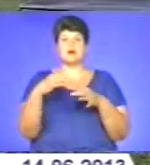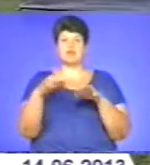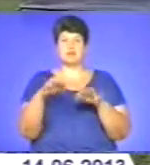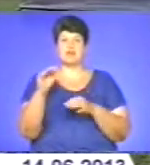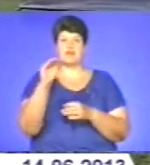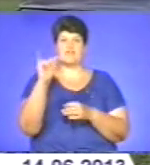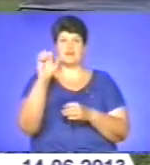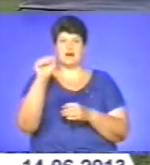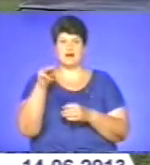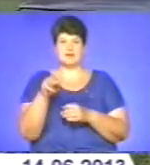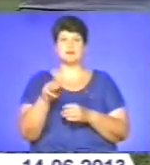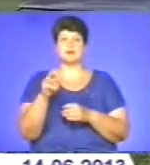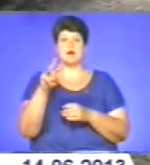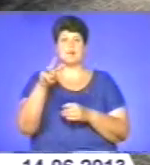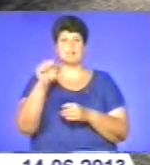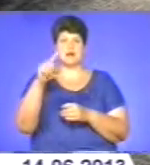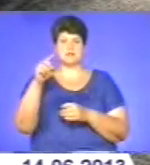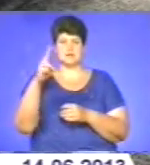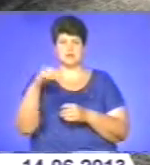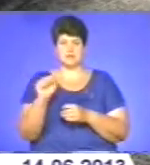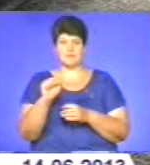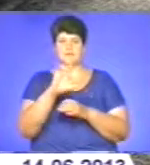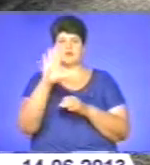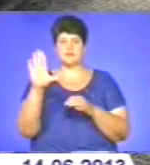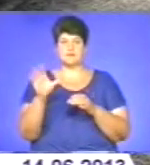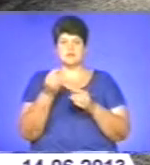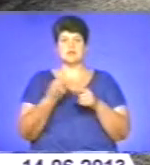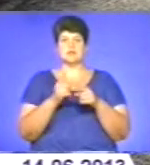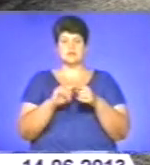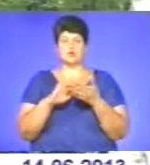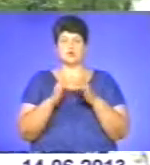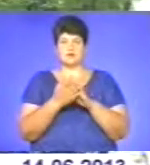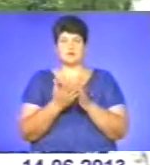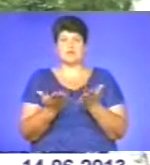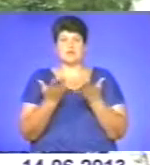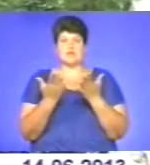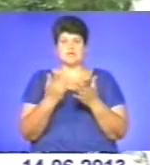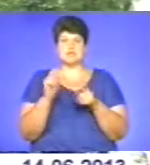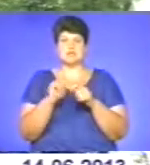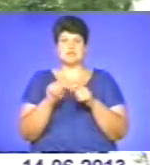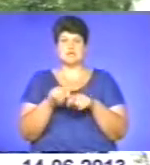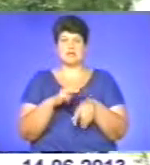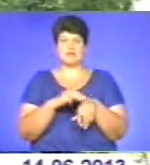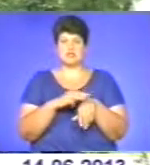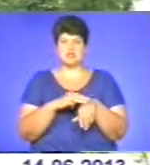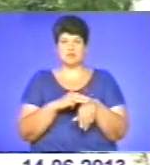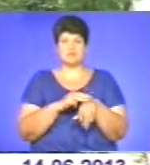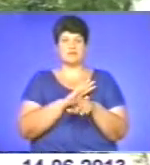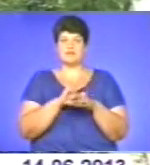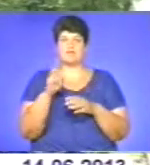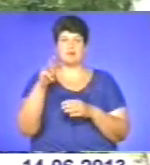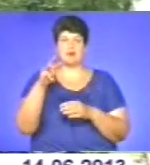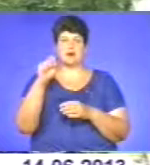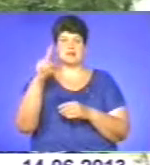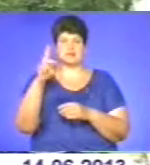«Фіат». На даний час усі обставини дорожньо-транспортної пригоди з'ясовують слідчі. Водій автомобіля «Мазда» не впорався з керуванням,